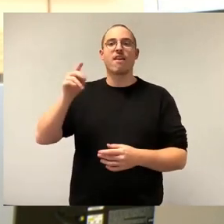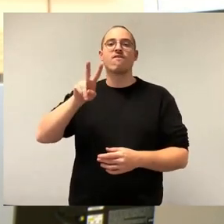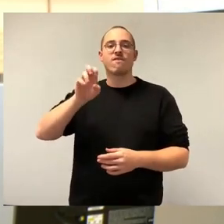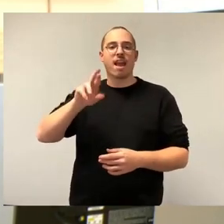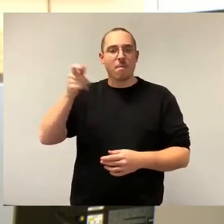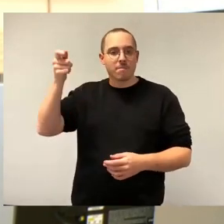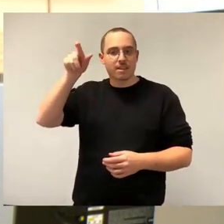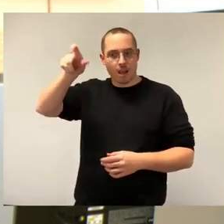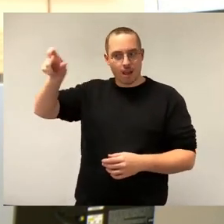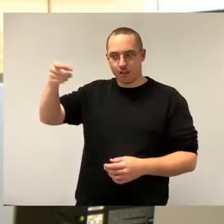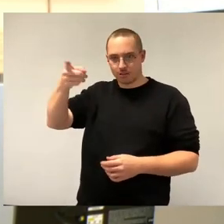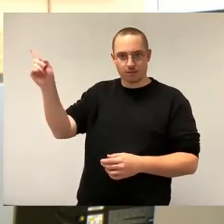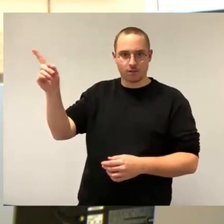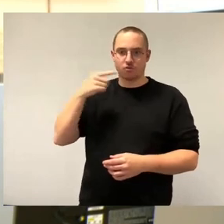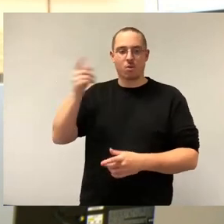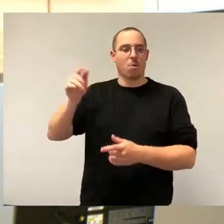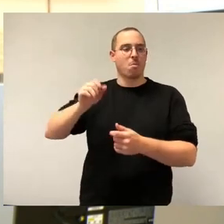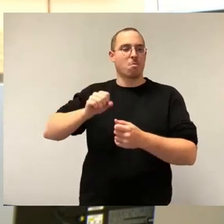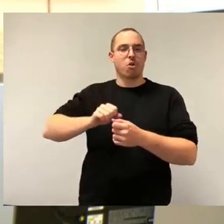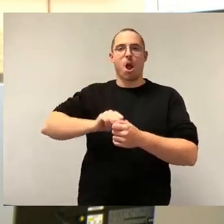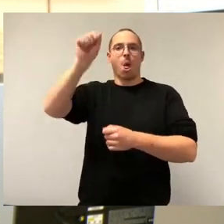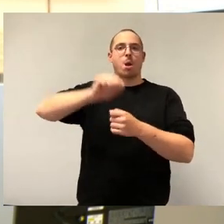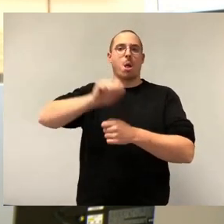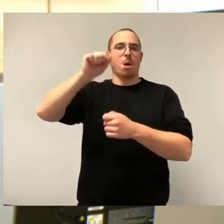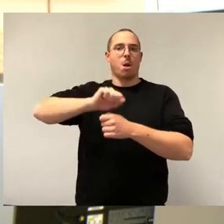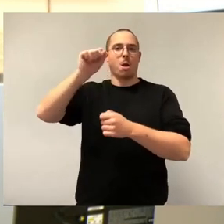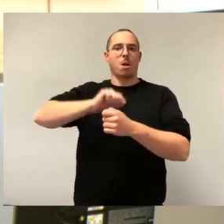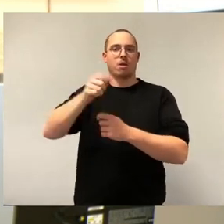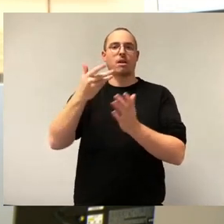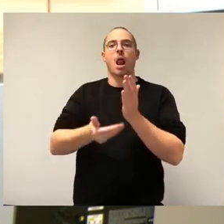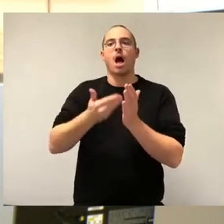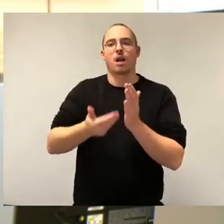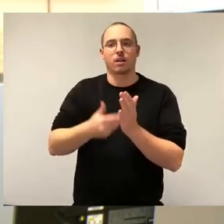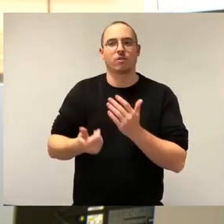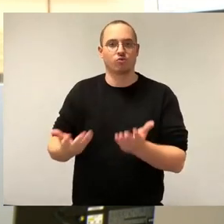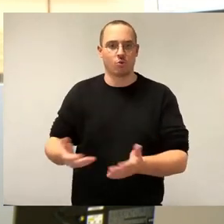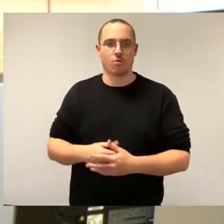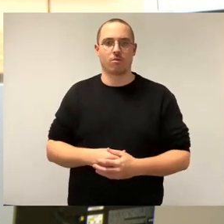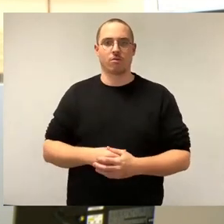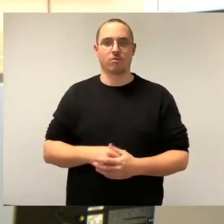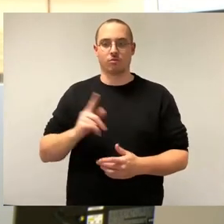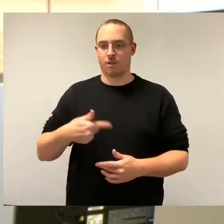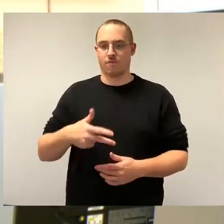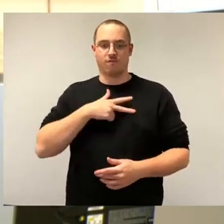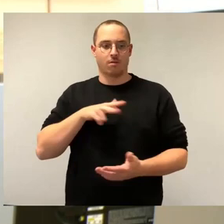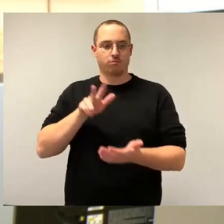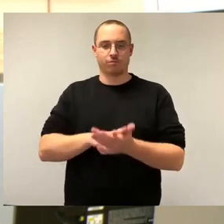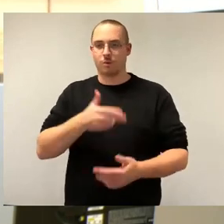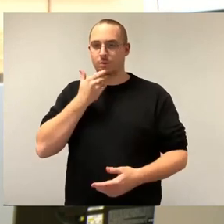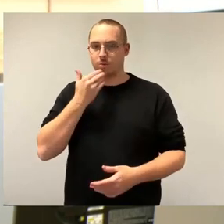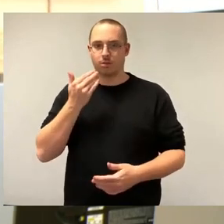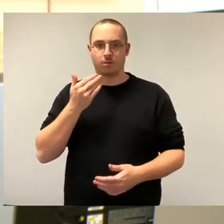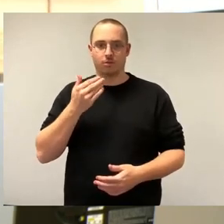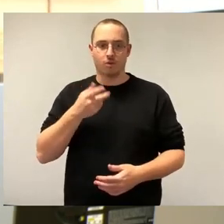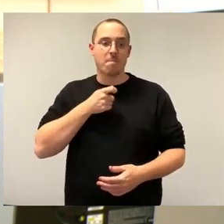geklagt wird. Und am Ende dann letztendlich gar nichts gilt. Und die, die im Regen stehen, sind in aller Regel